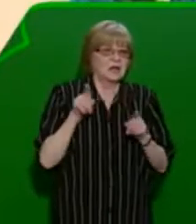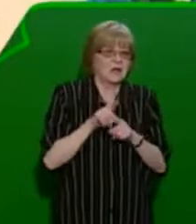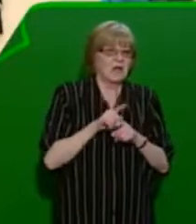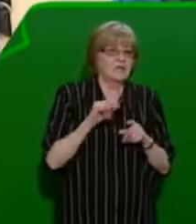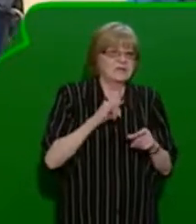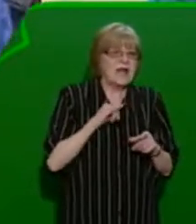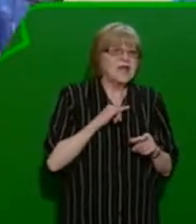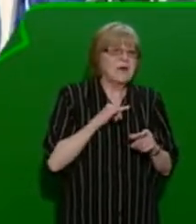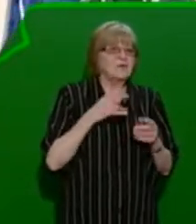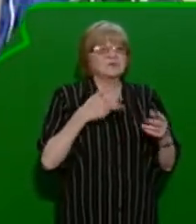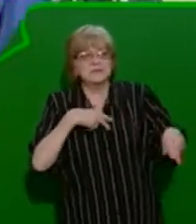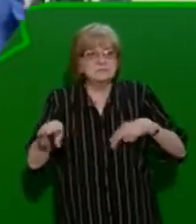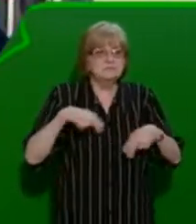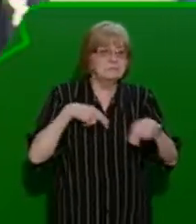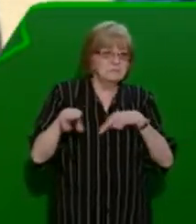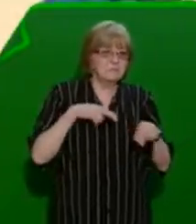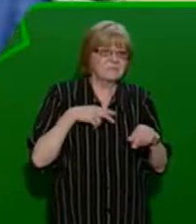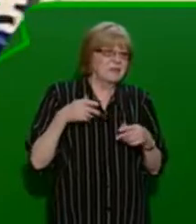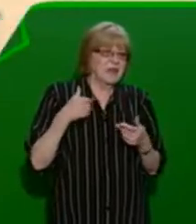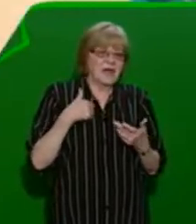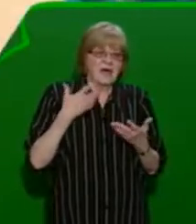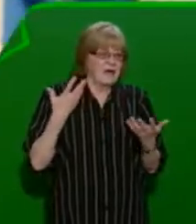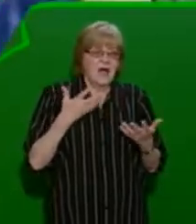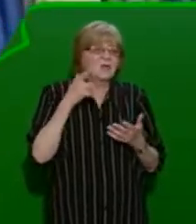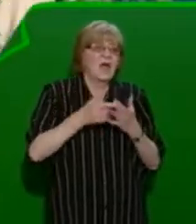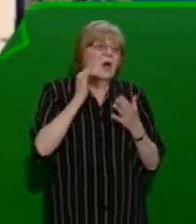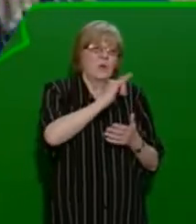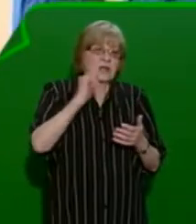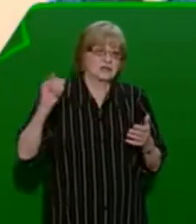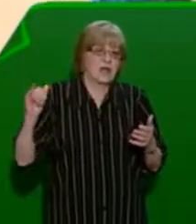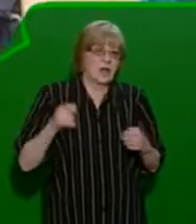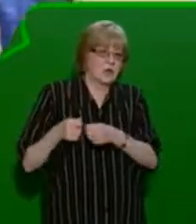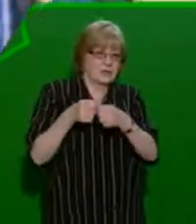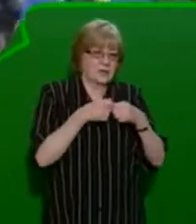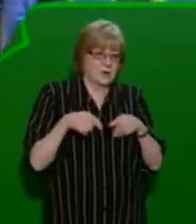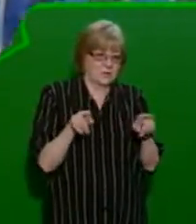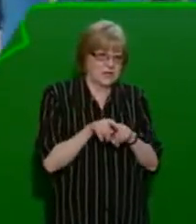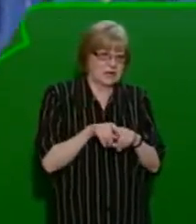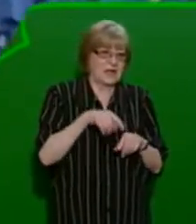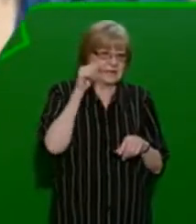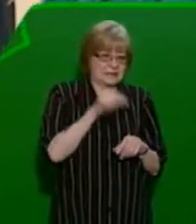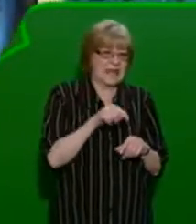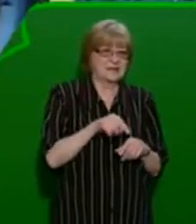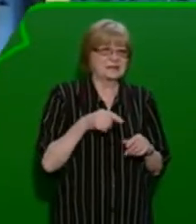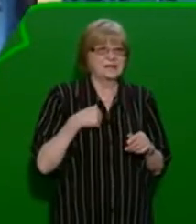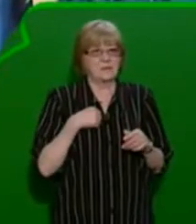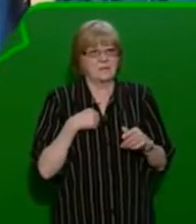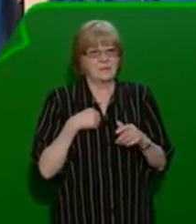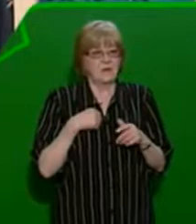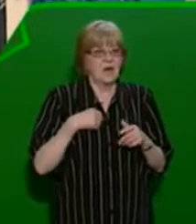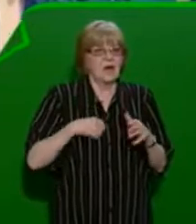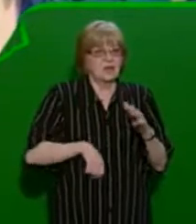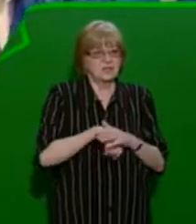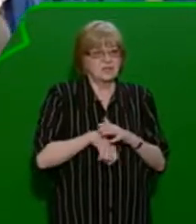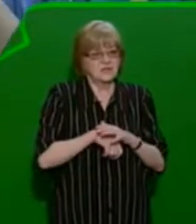takový ty zajímavosti v kabině a já si mě řeknu nic nevího, že to je u každého týmu stejný. Tak tady jsem vlastně strávil celý svůj